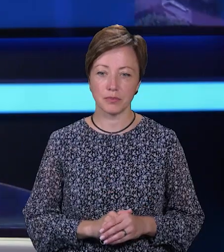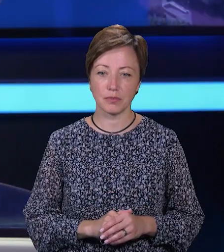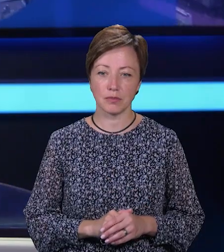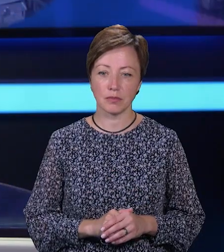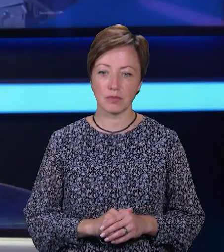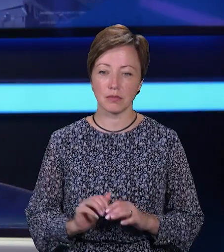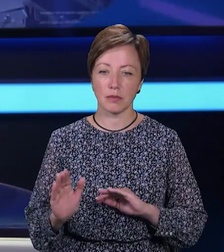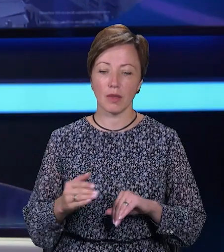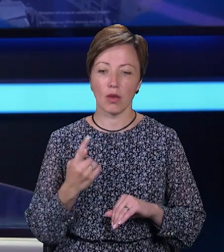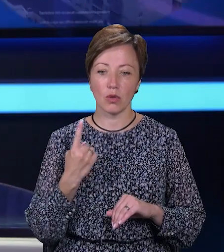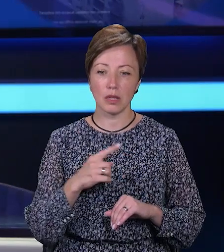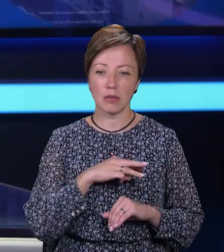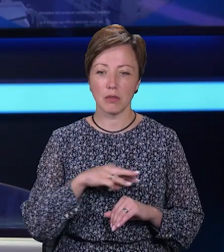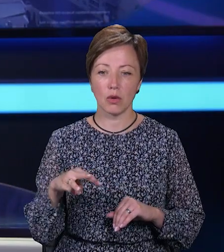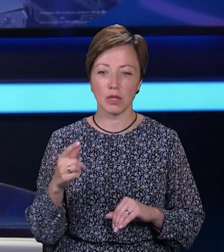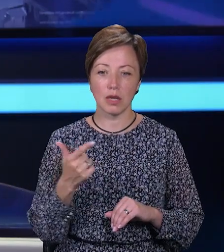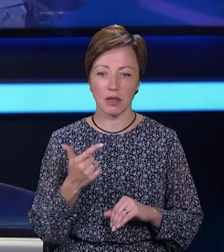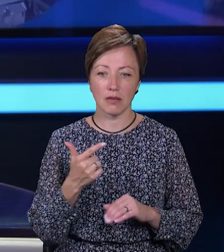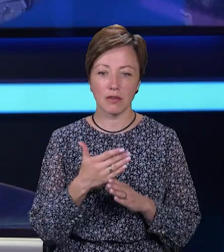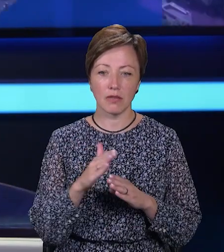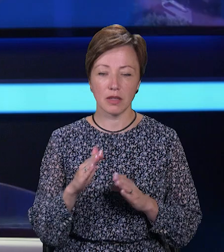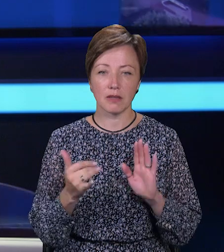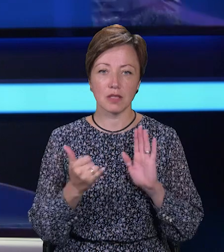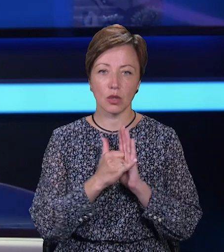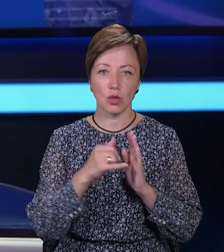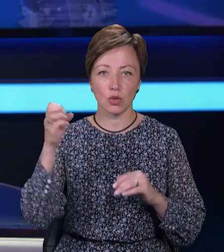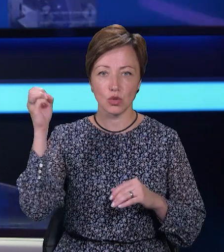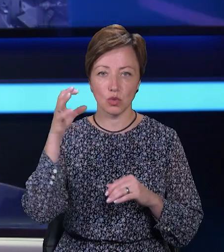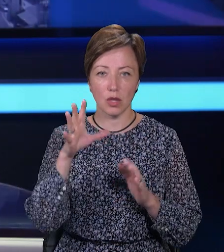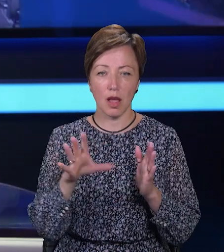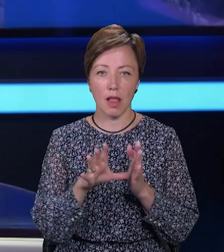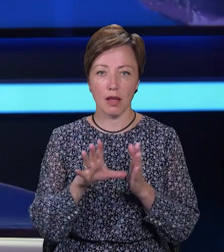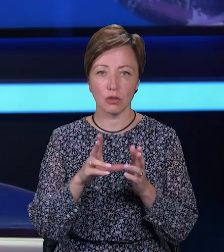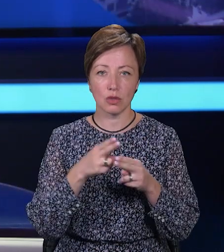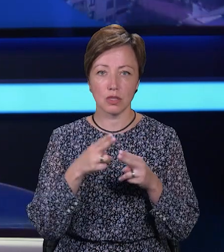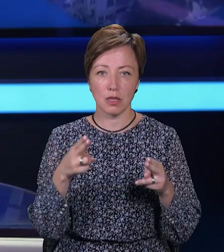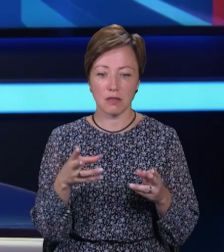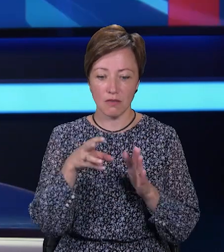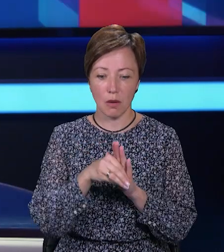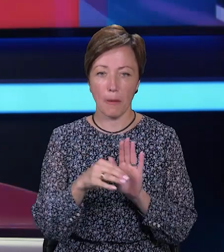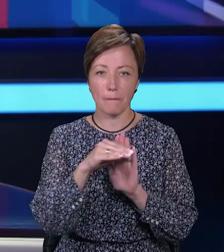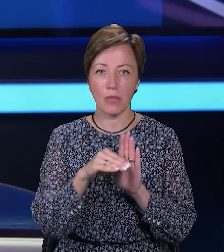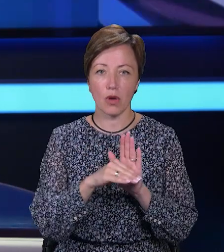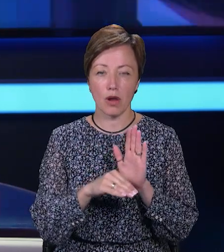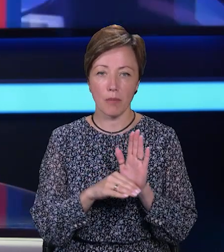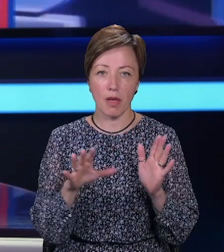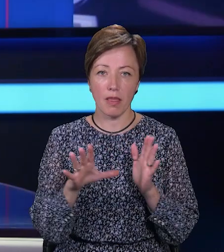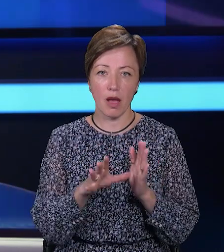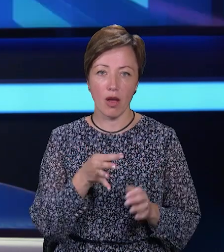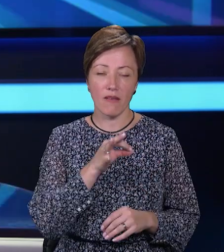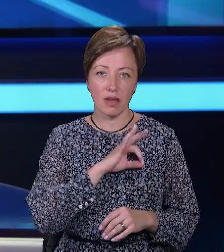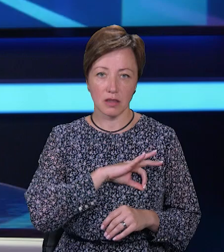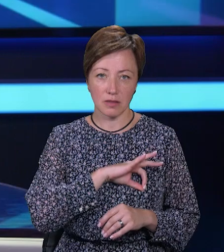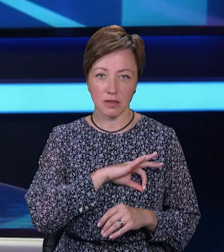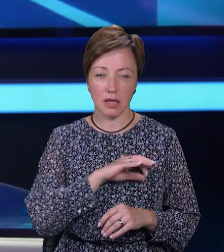Один мільйон гривень виділили на встановлення сонячних електростанцій в рамках програми енергоефективності